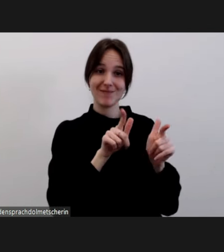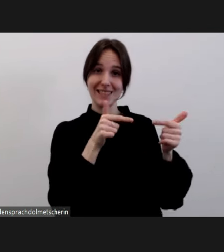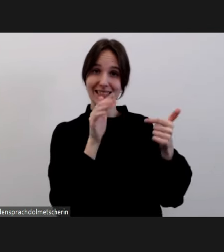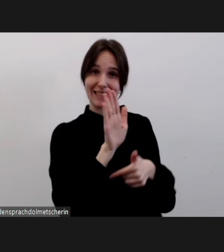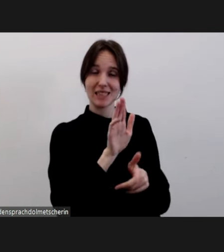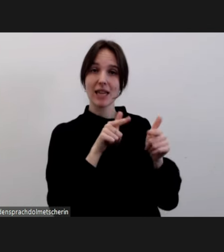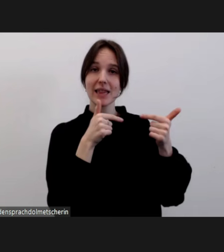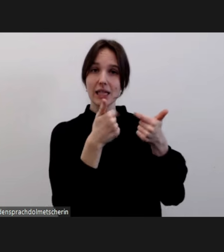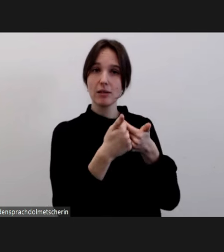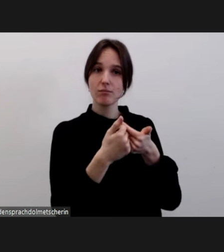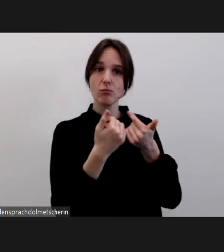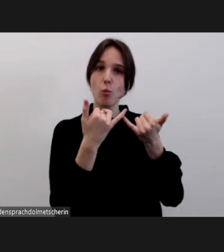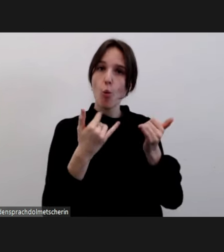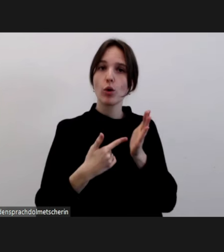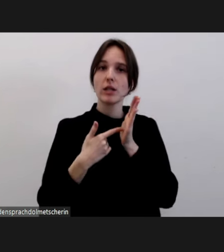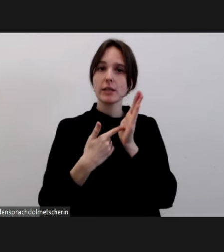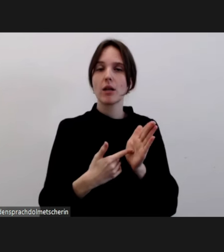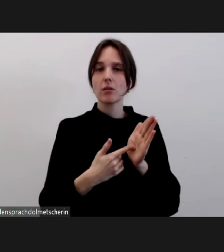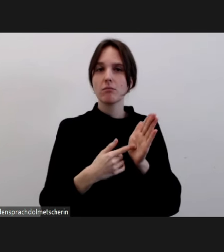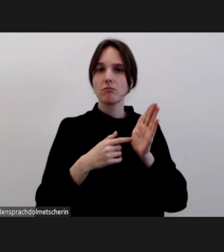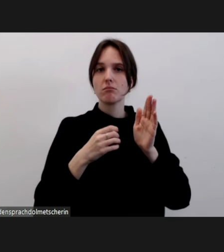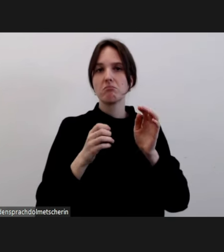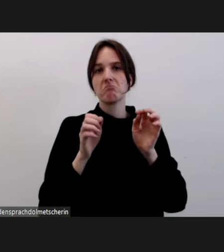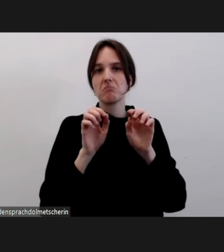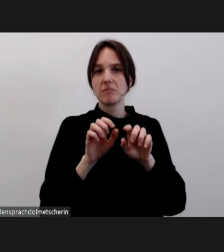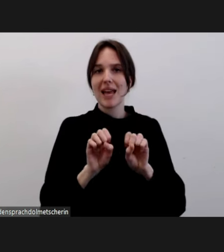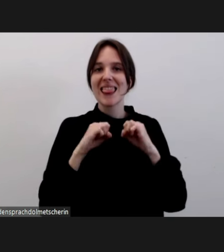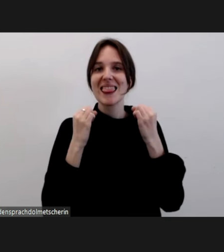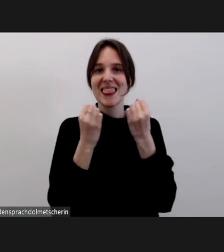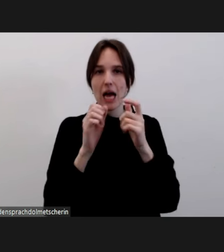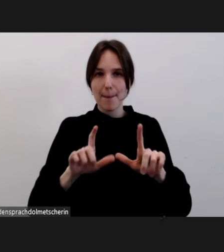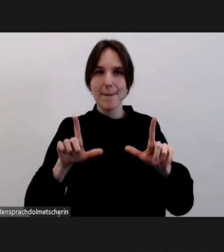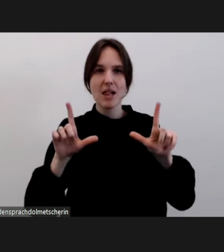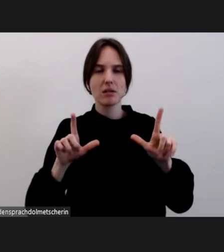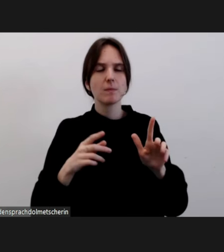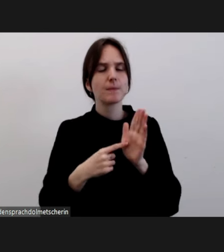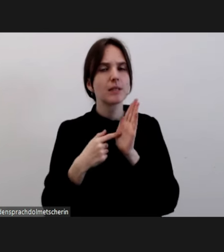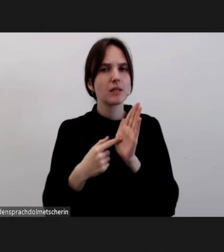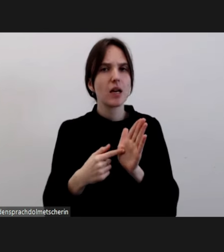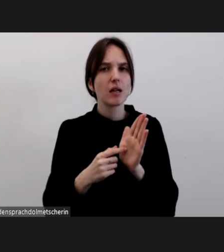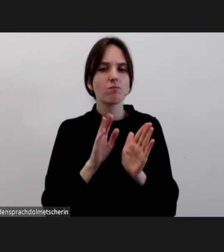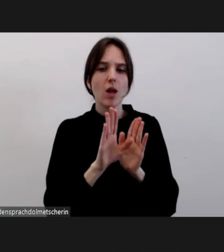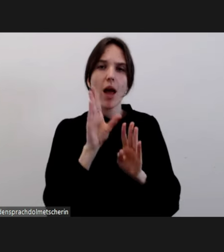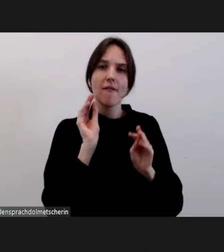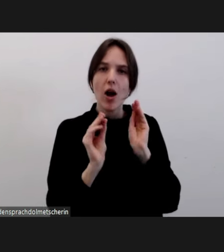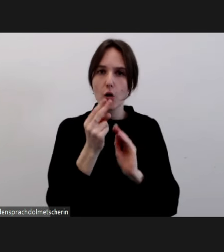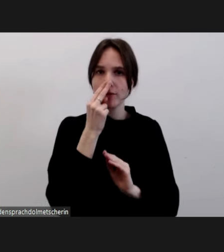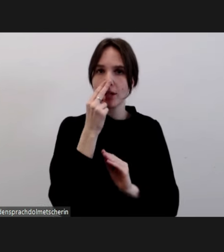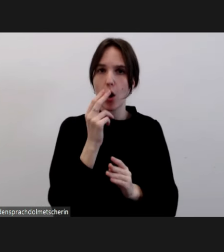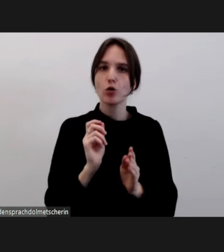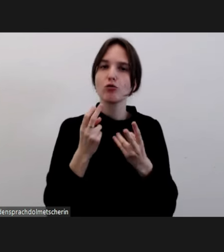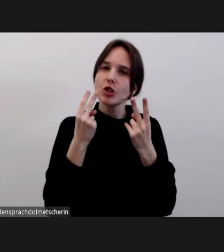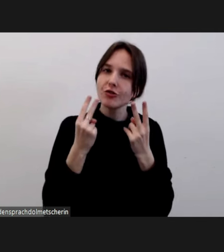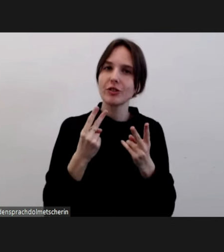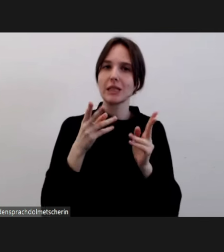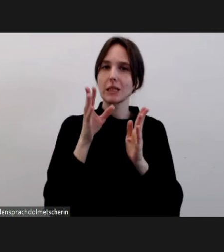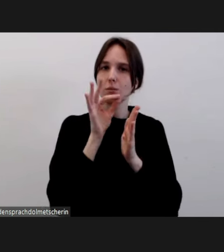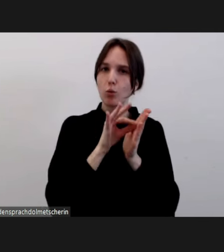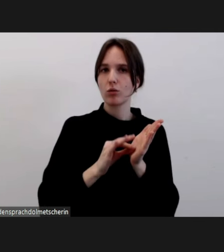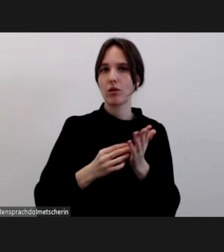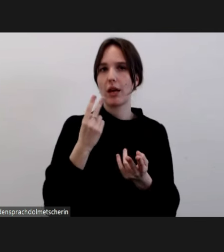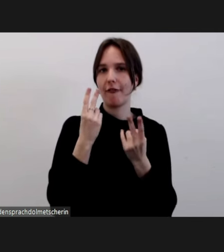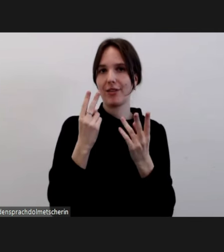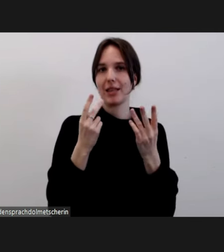und die wichtigsten Ergebnisse des Lagebildes vor und wird seine Erfahrungen im Umgang mit antifeministischen Vorfällen